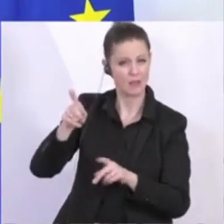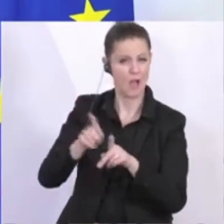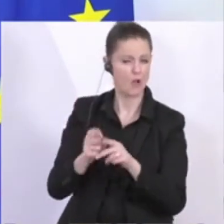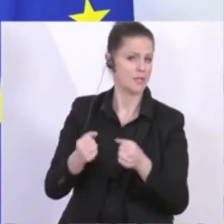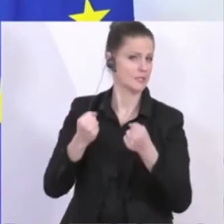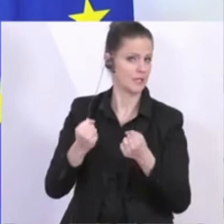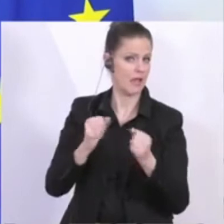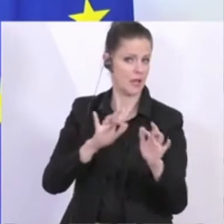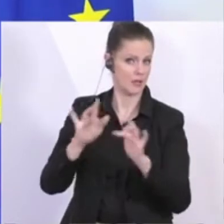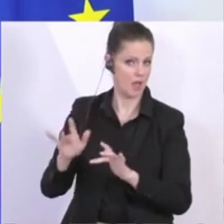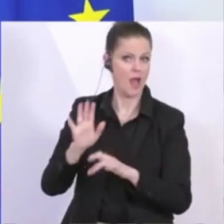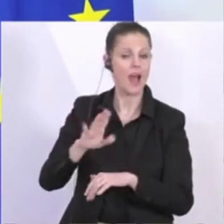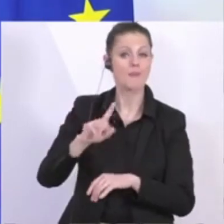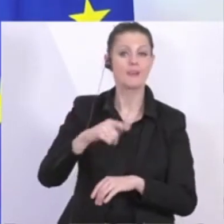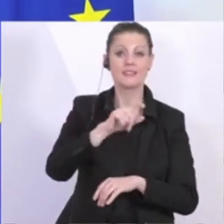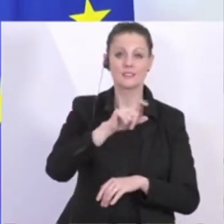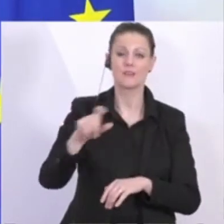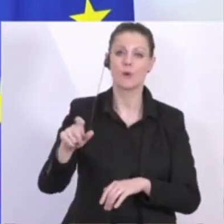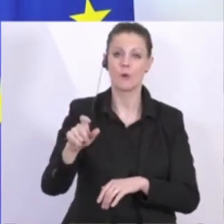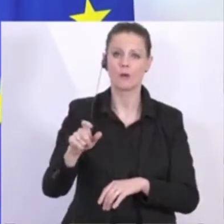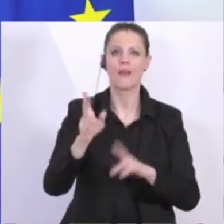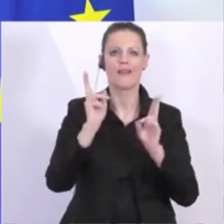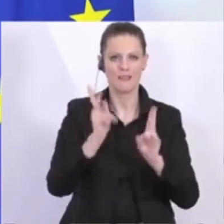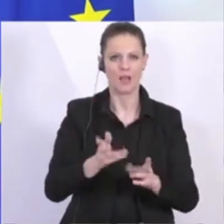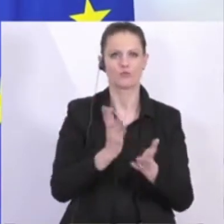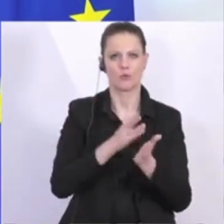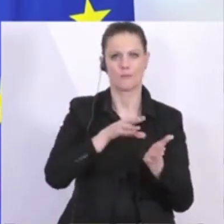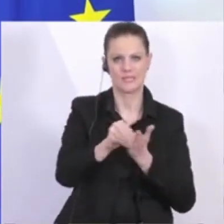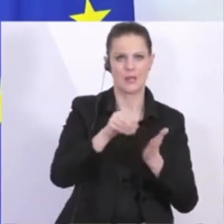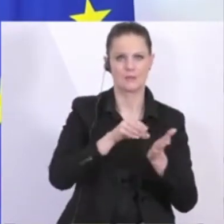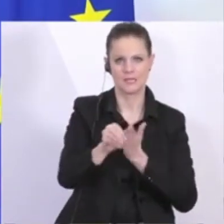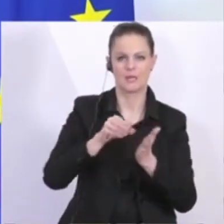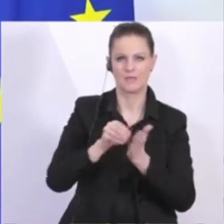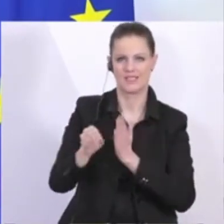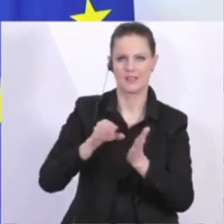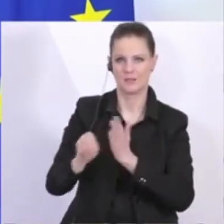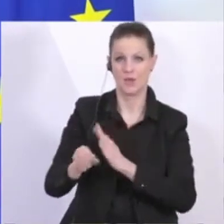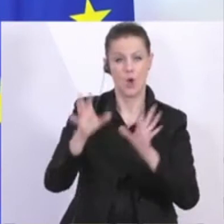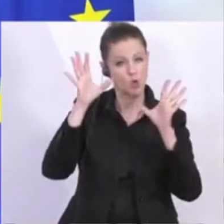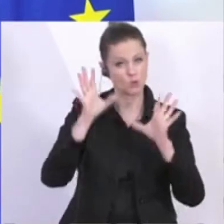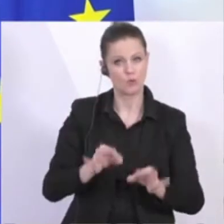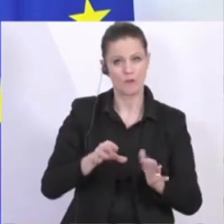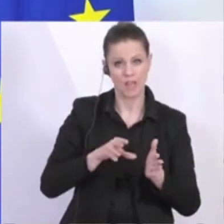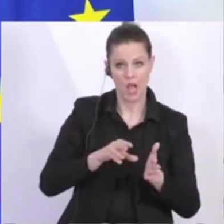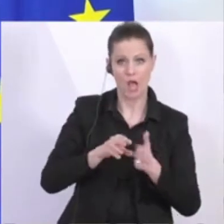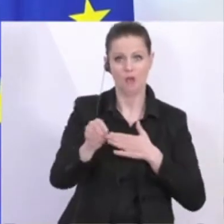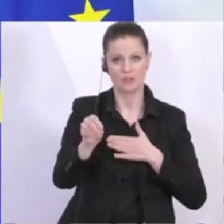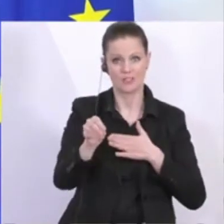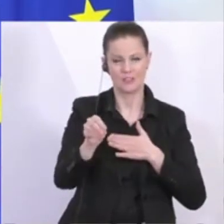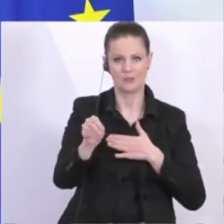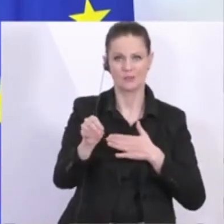Zusicherung, dass ab nächster Woche dann ausbezahlt wird. Diese Zahlung ist sozusagen eine Sofortauszahlung, eine